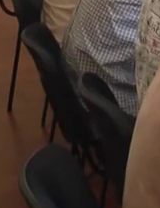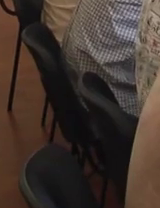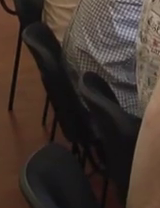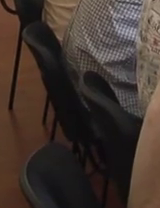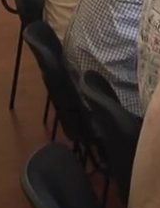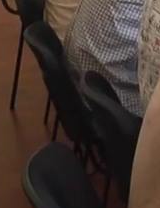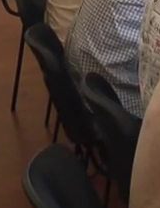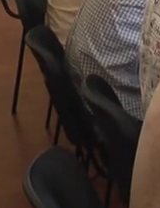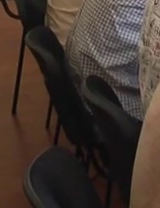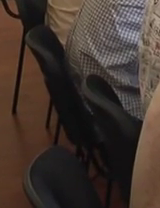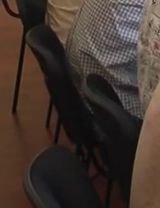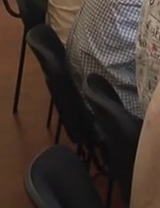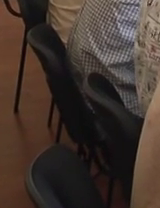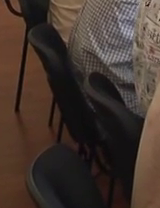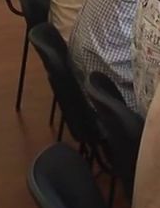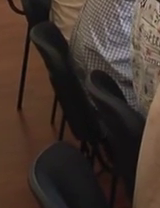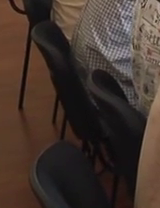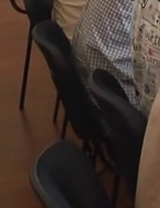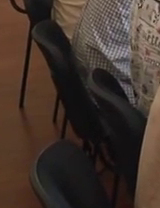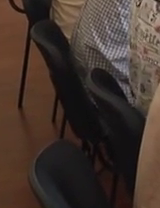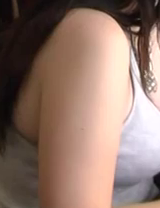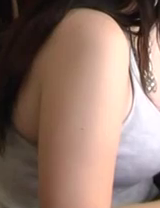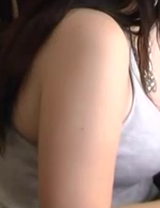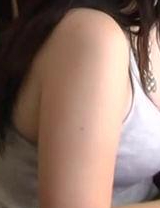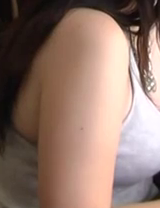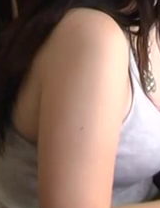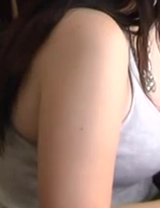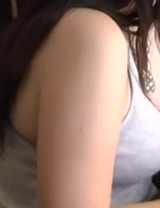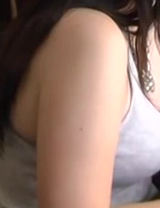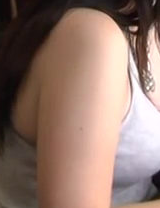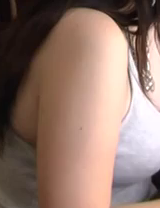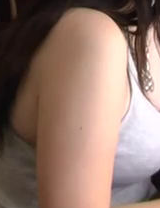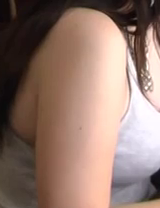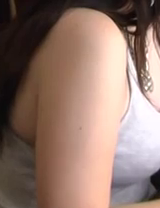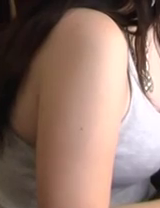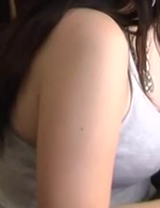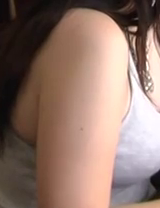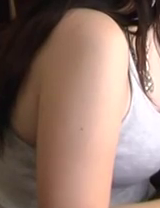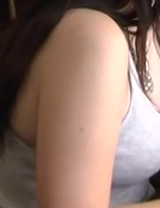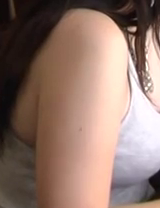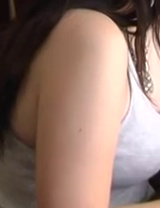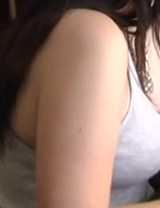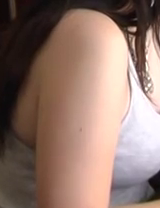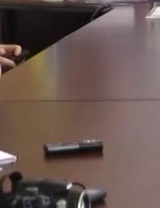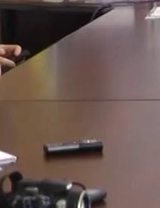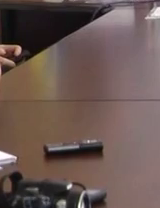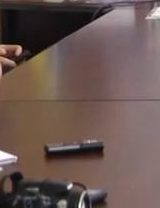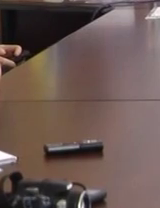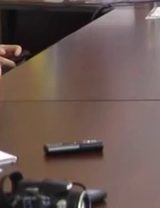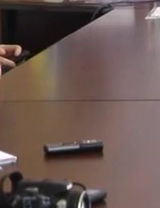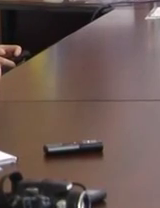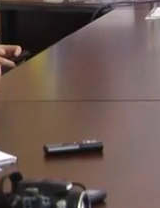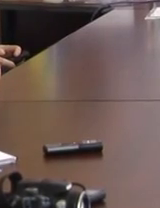Сказано зроблено, в обласному центрі розпочала свою роботу столична комісія з питань люстрації Її керівник Тетяна Козаченко вкотре